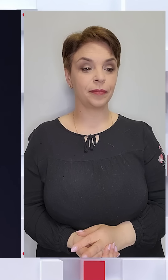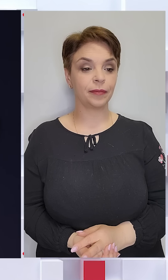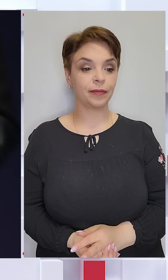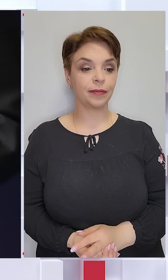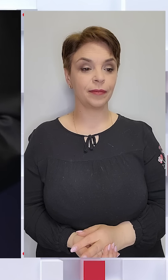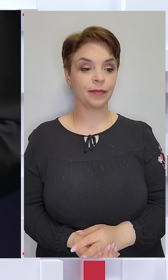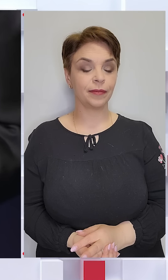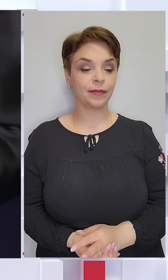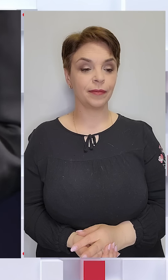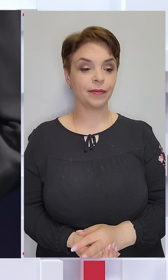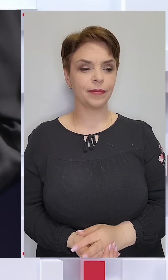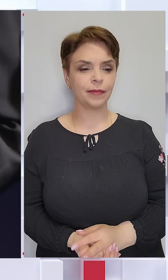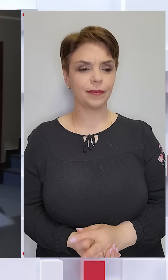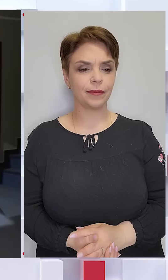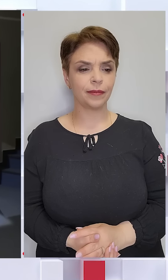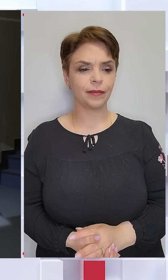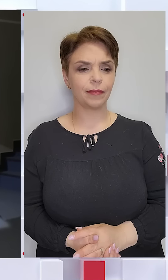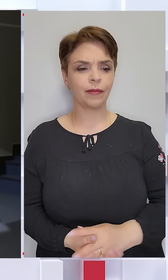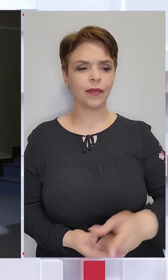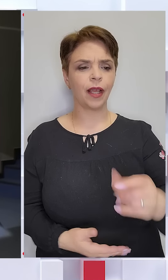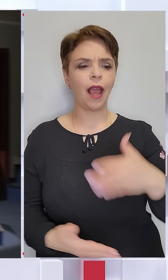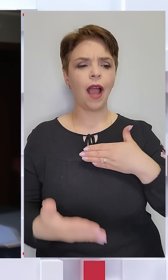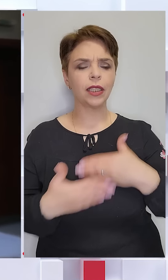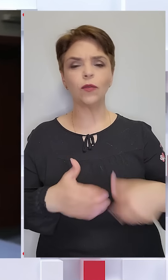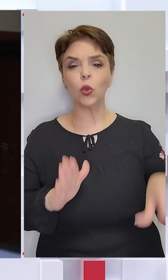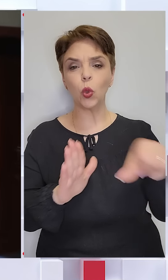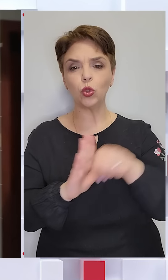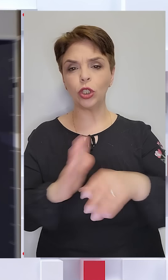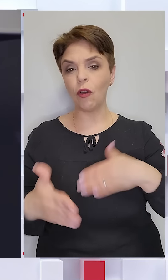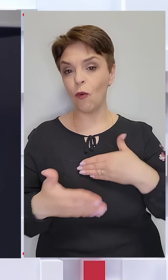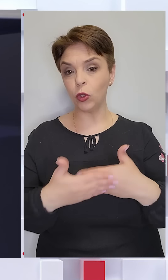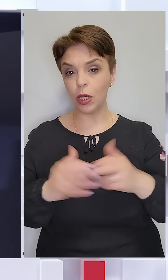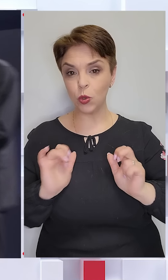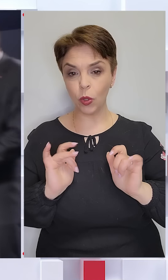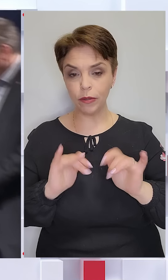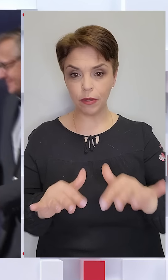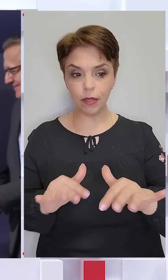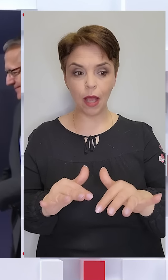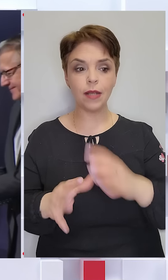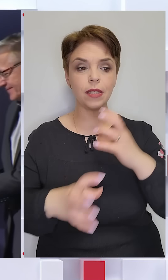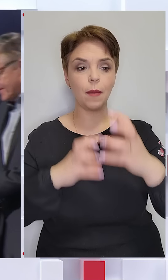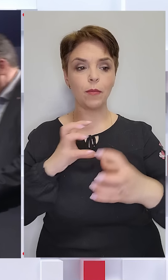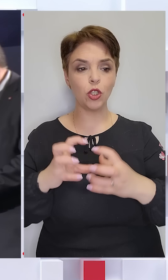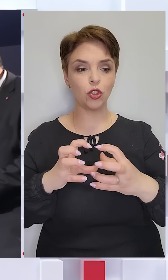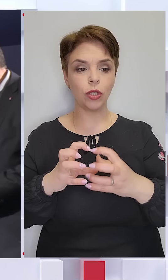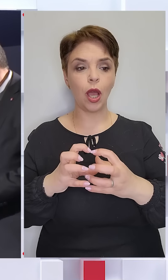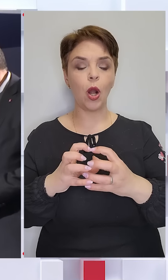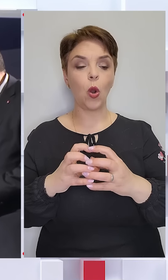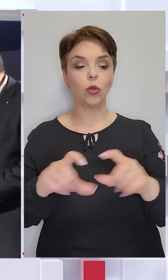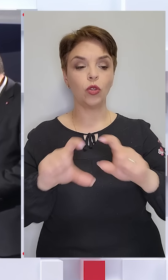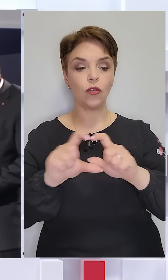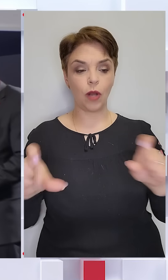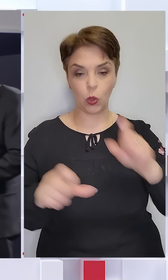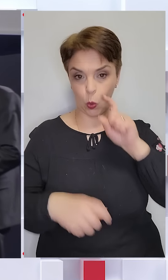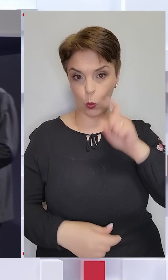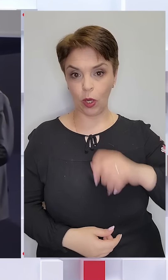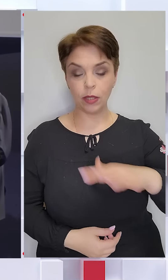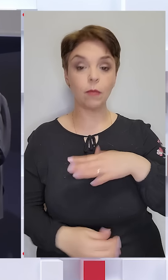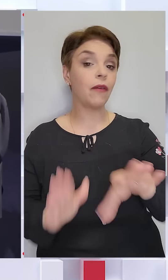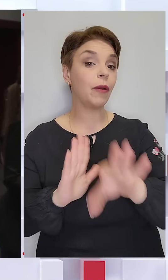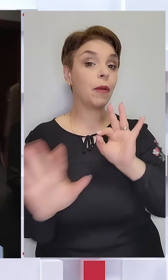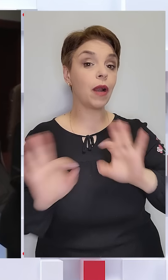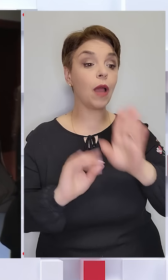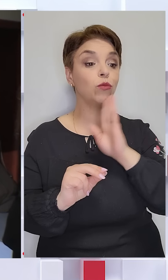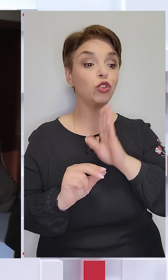Зазвичай, що у вас на послугу активно долучається до волонтерської діяльності міжнародного штамду в Україні. Вибираємо